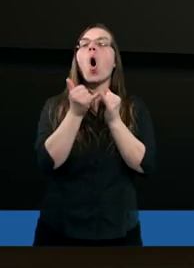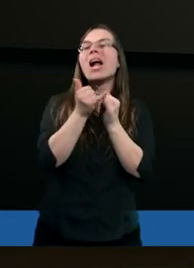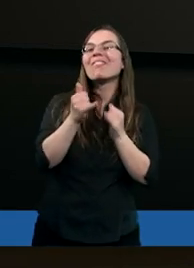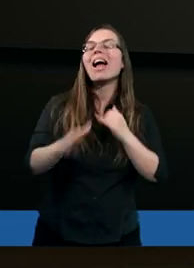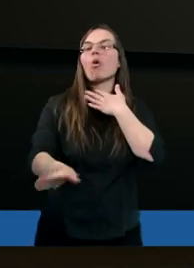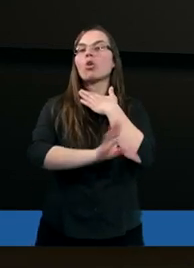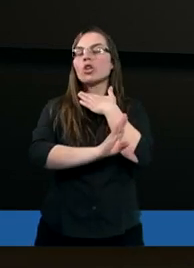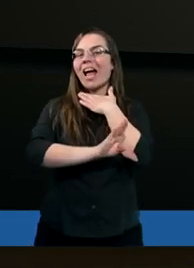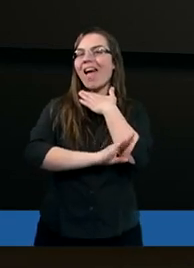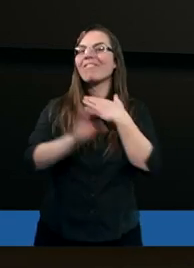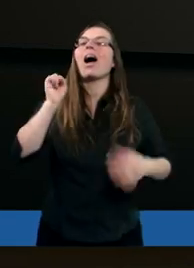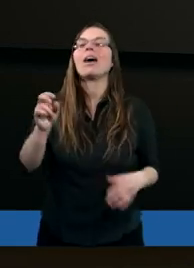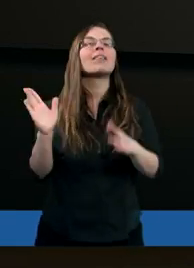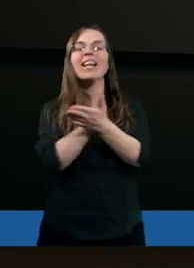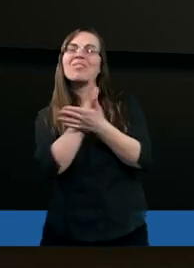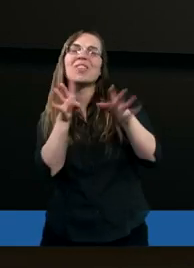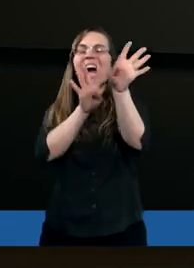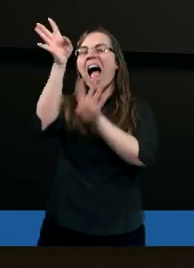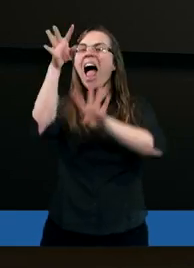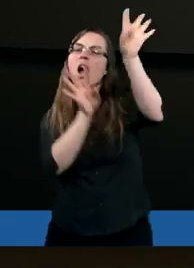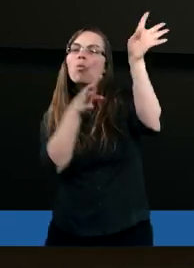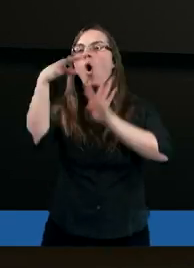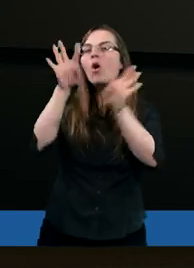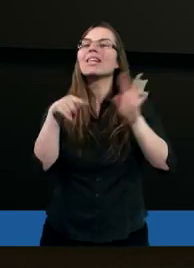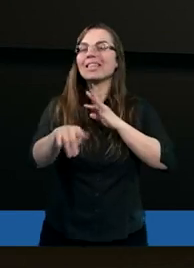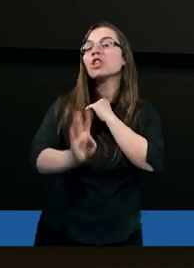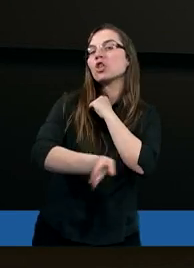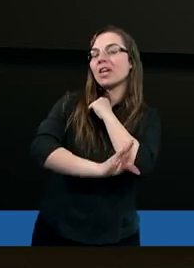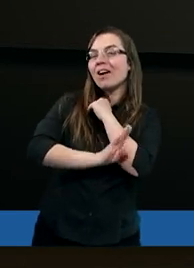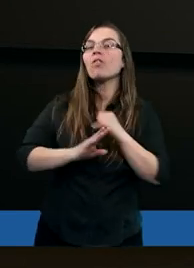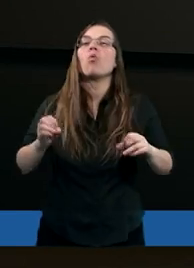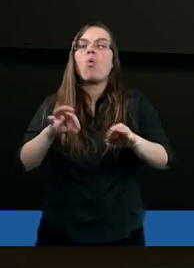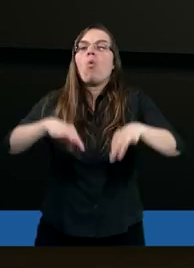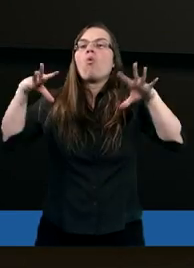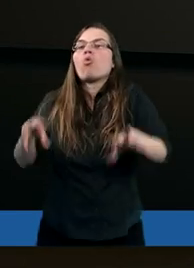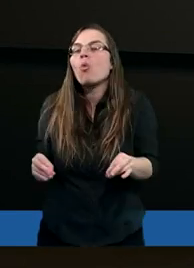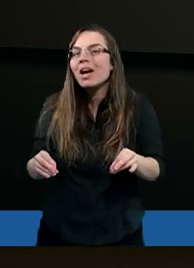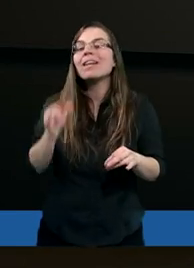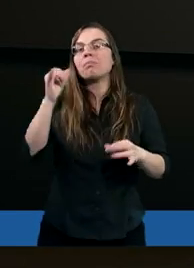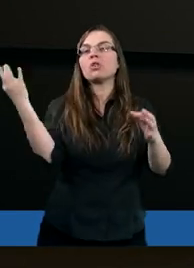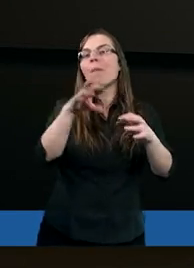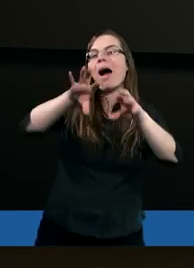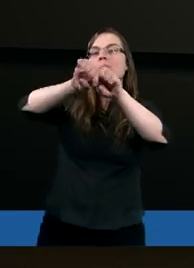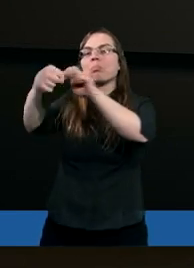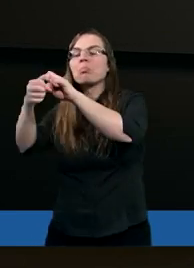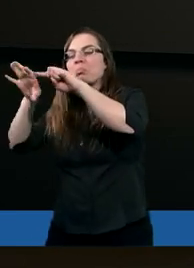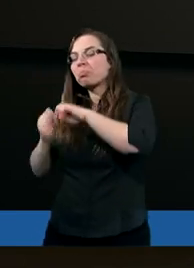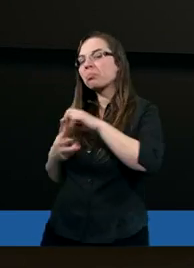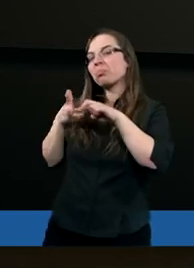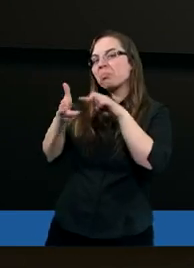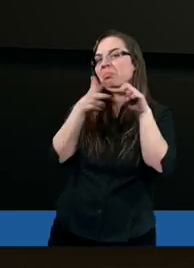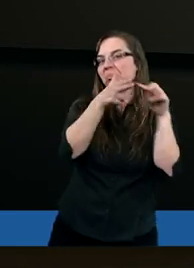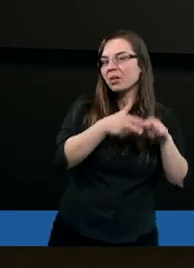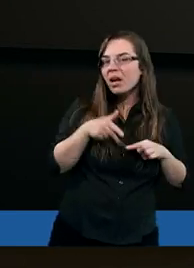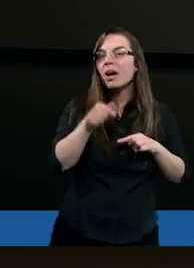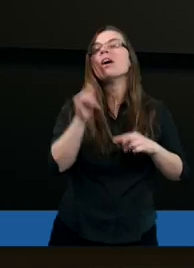Niektóre gałązki z tego drzewa, które uschły, trzeba było wyłamać i na